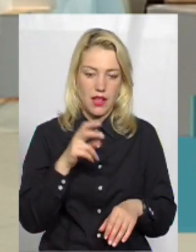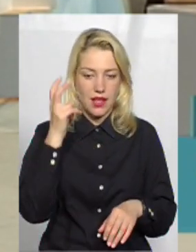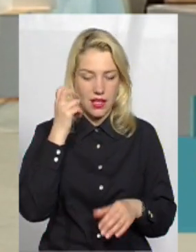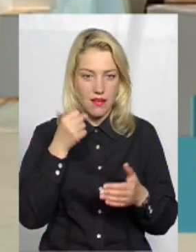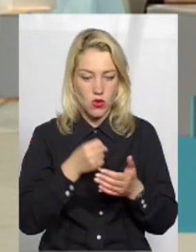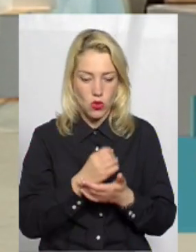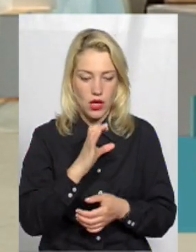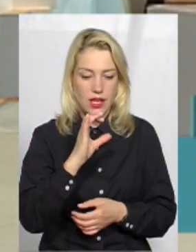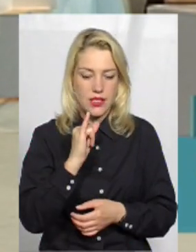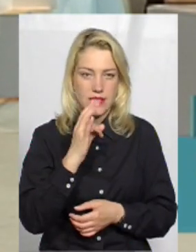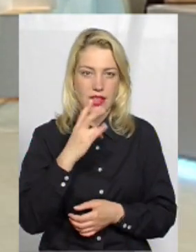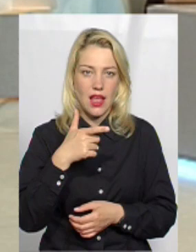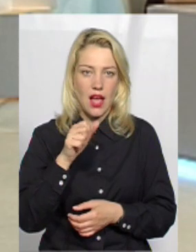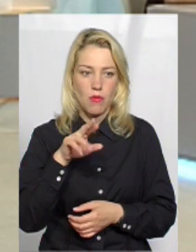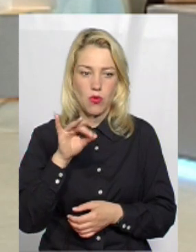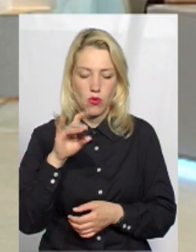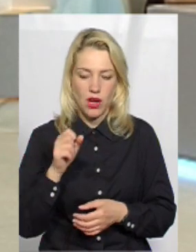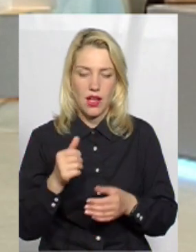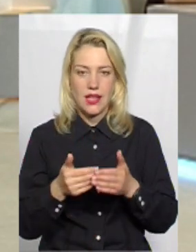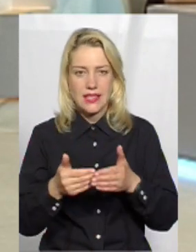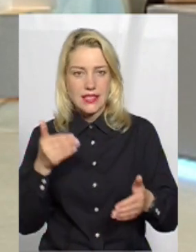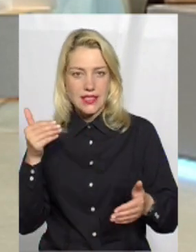Сінгапуру за 8 місяців до перельоту.